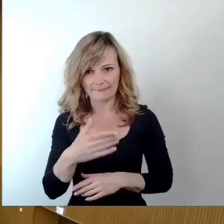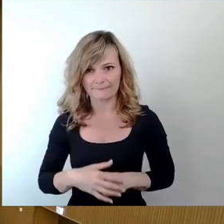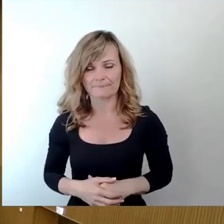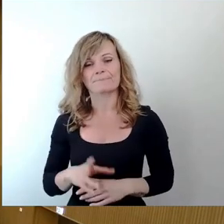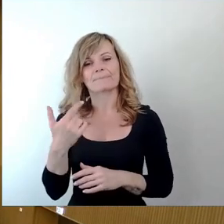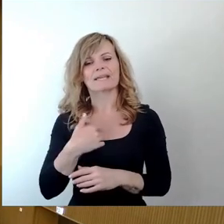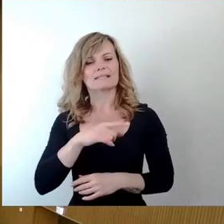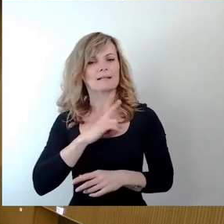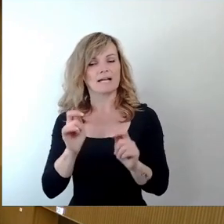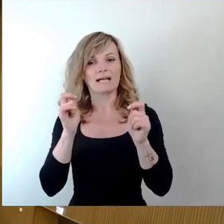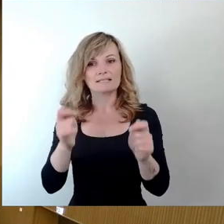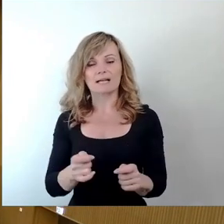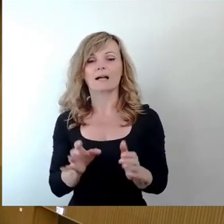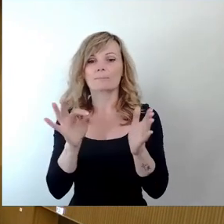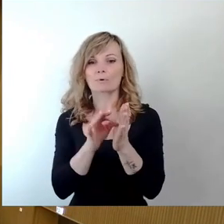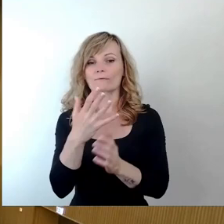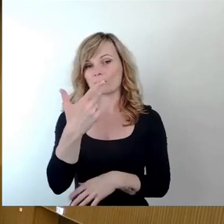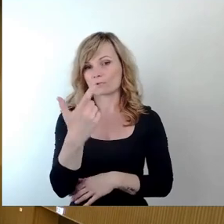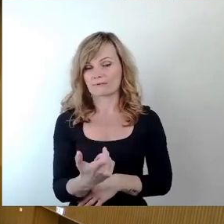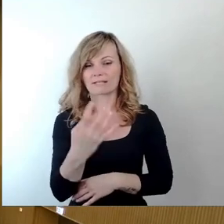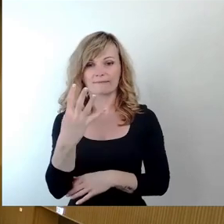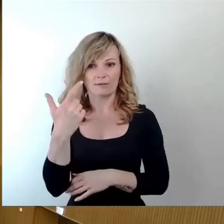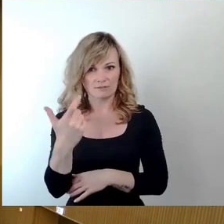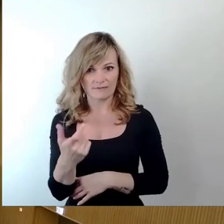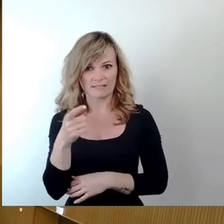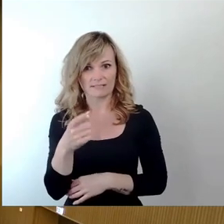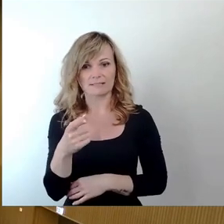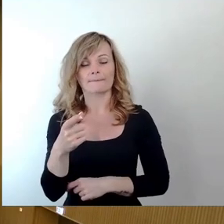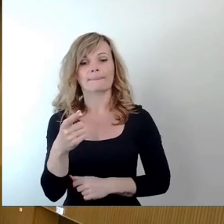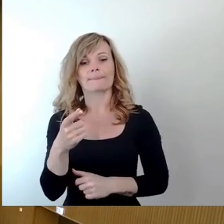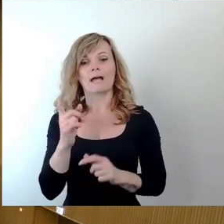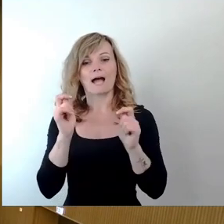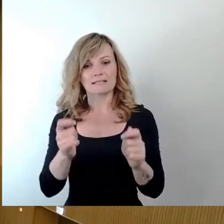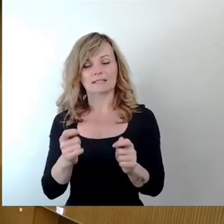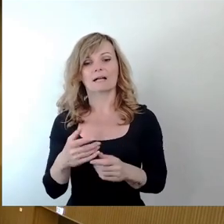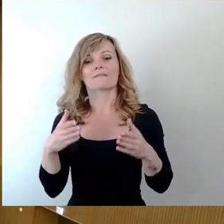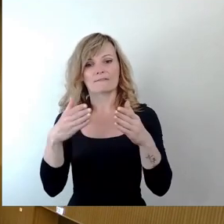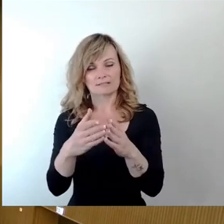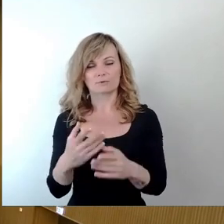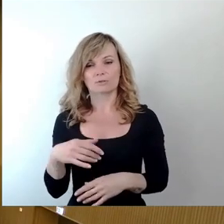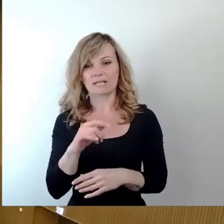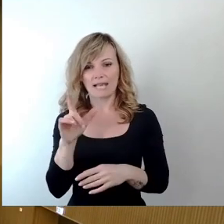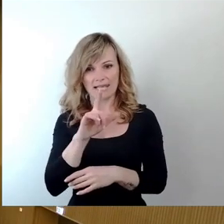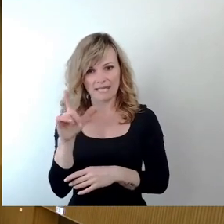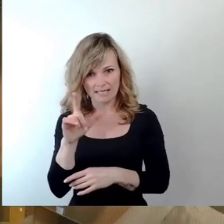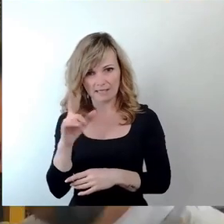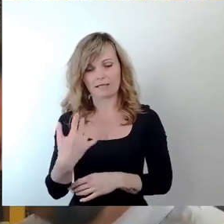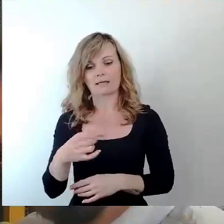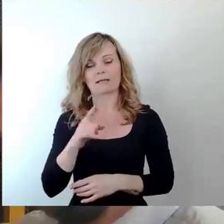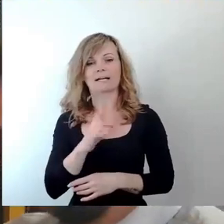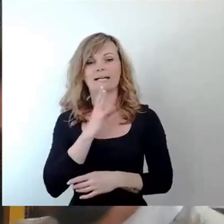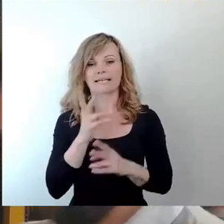Tagesordnungspunkt 2524 ein Antrag der Fraktion Die Linke, ein Rederecht für Frau